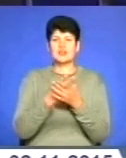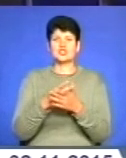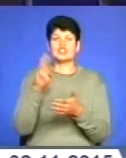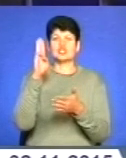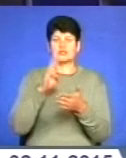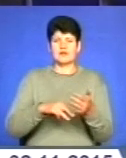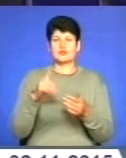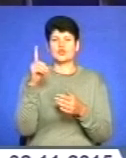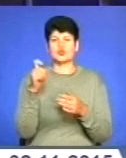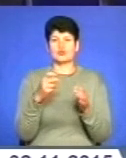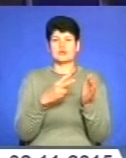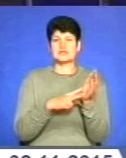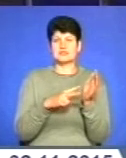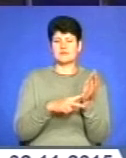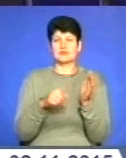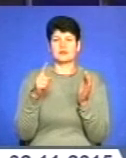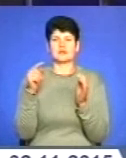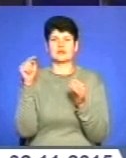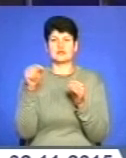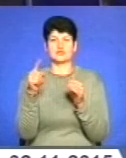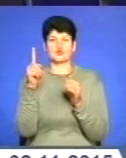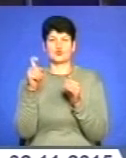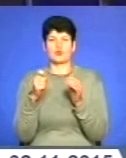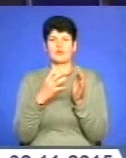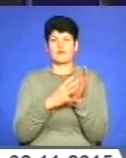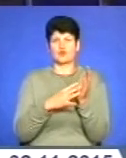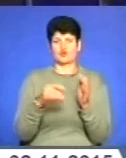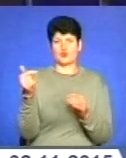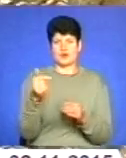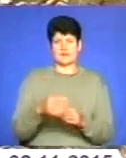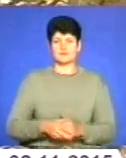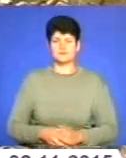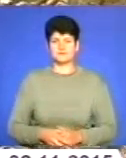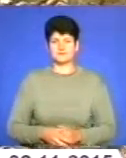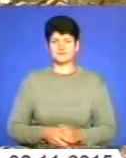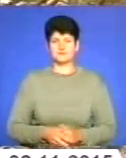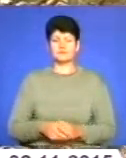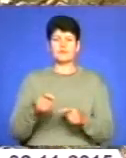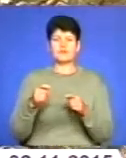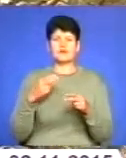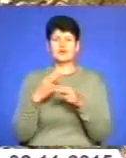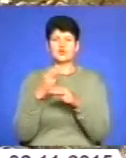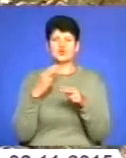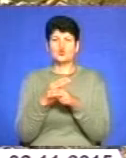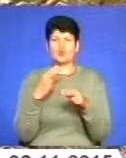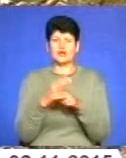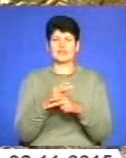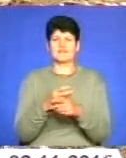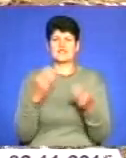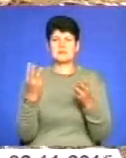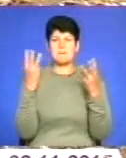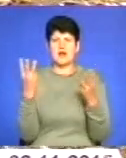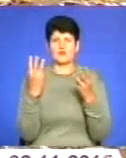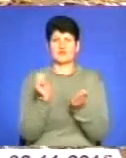у розмірі від 170 до 1190 гривень. Подробиці у сюжеті. Шкода від спалювання листі і сухої трави